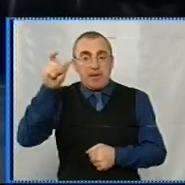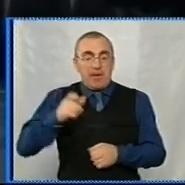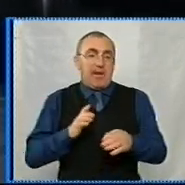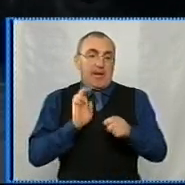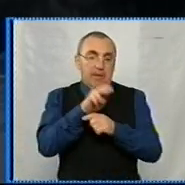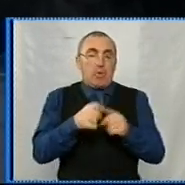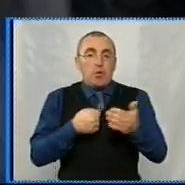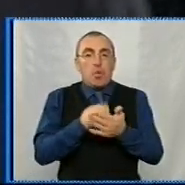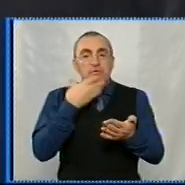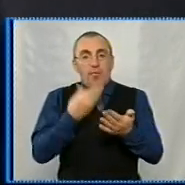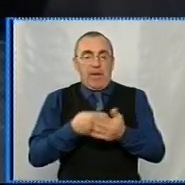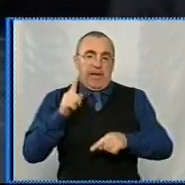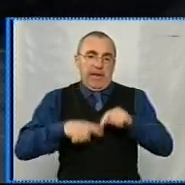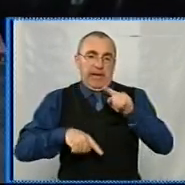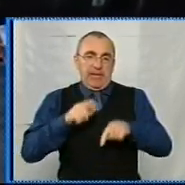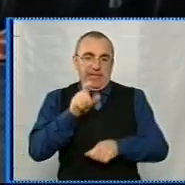рідних.